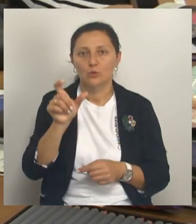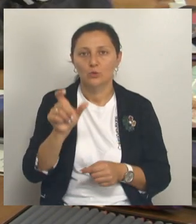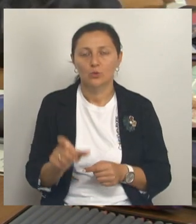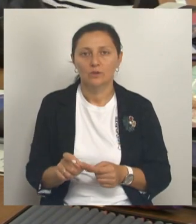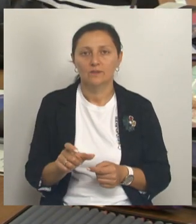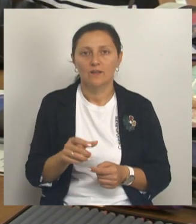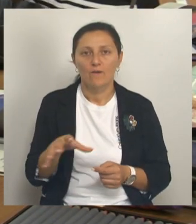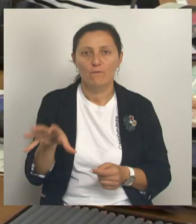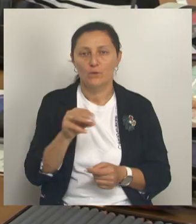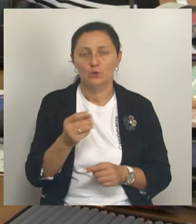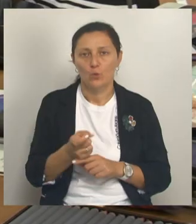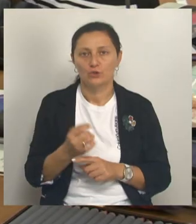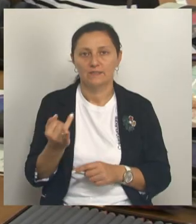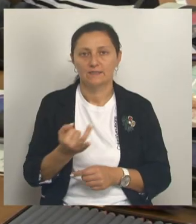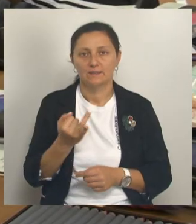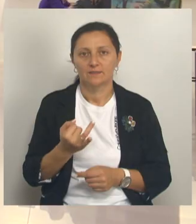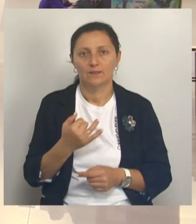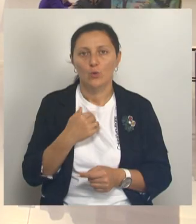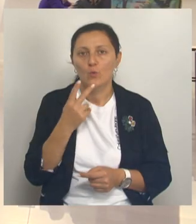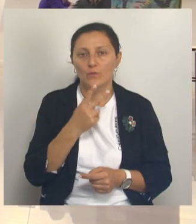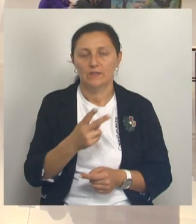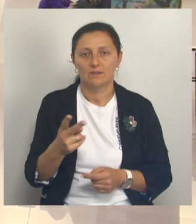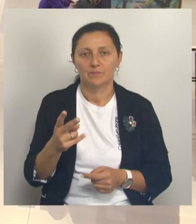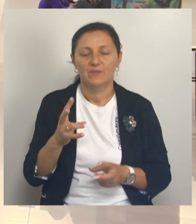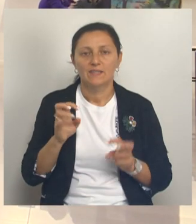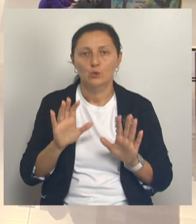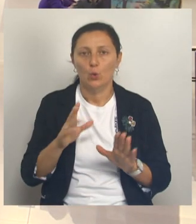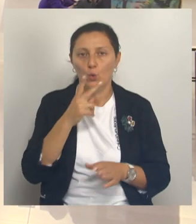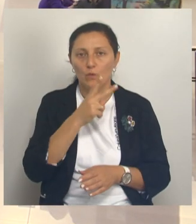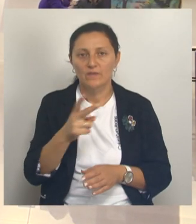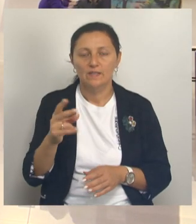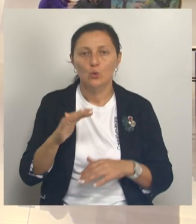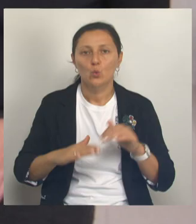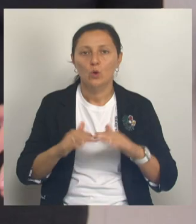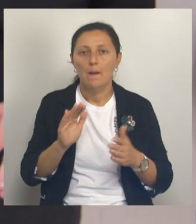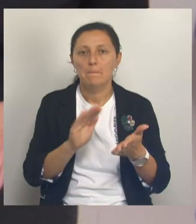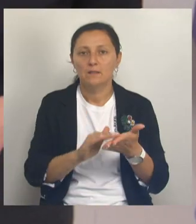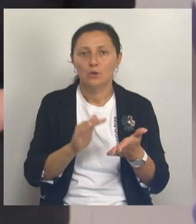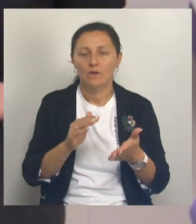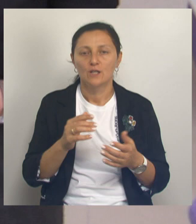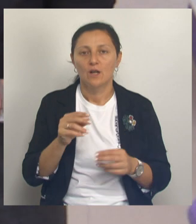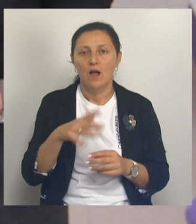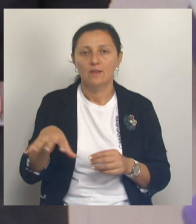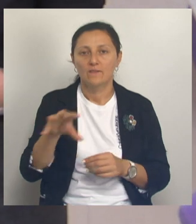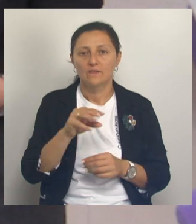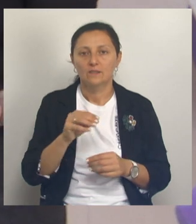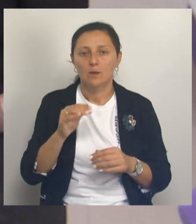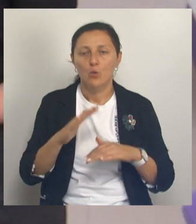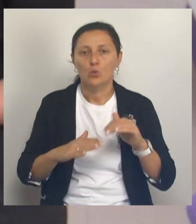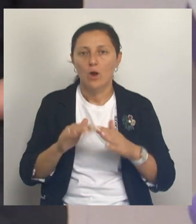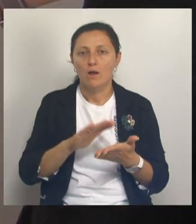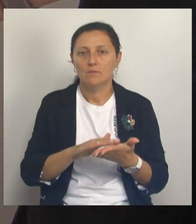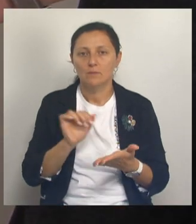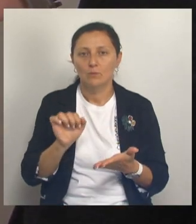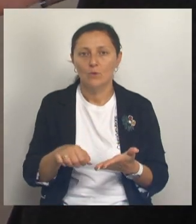мазки. Все интересно увидеть. Не только увидеть, но и потрогать. Часть работ на выставке с тактильными станциями.